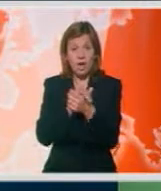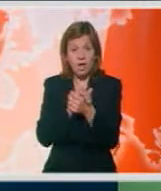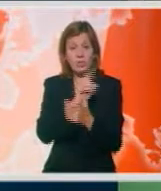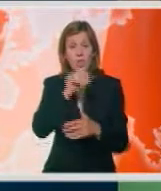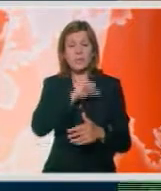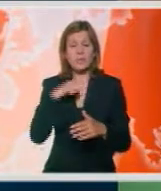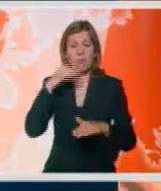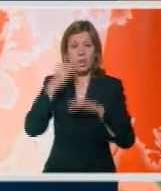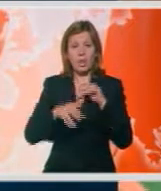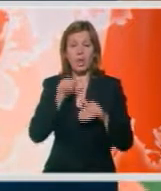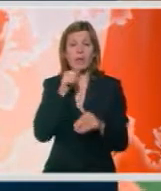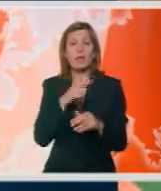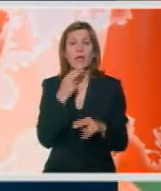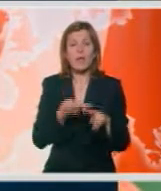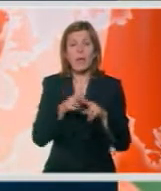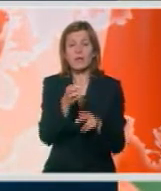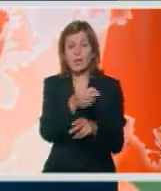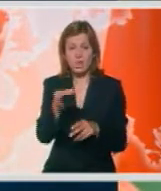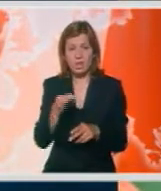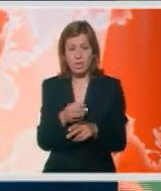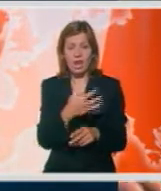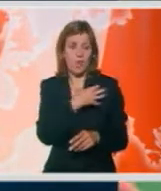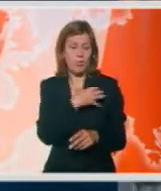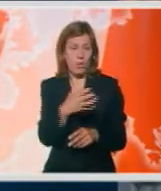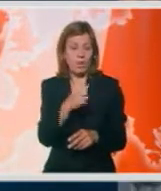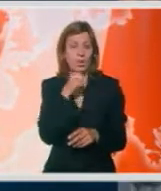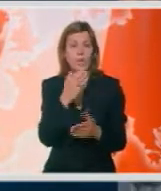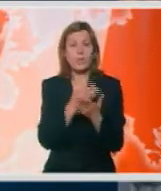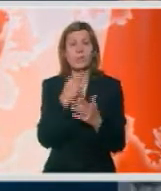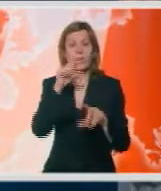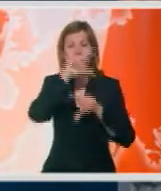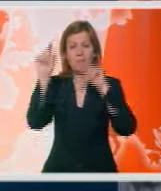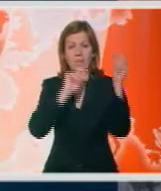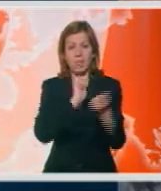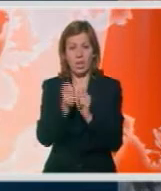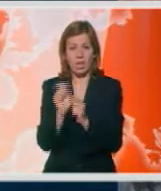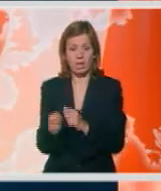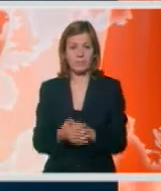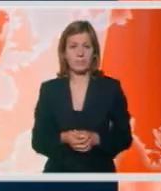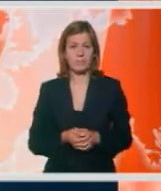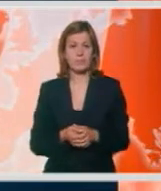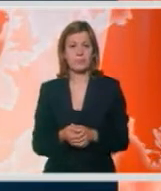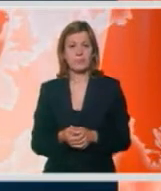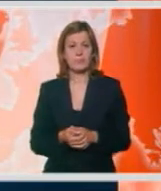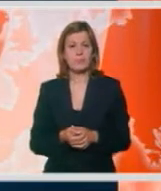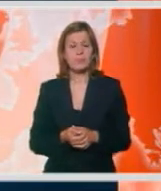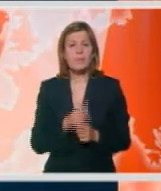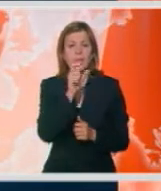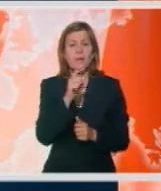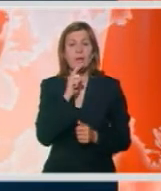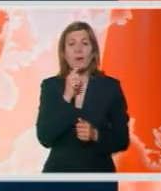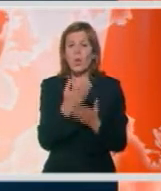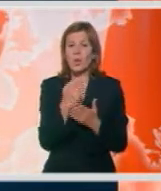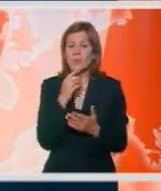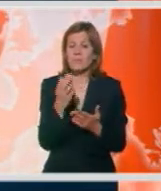samog kraja i završite sa najviše žetona, obogatit ćete se i postati zvezda pokjera. Za one koji postanu